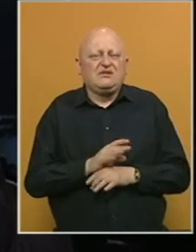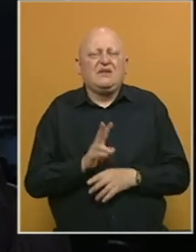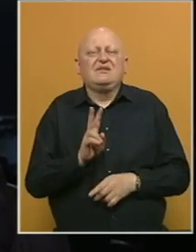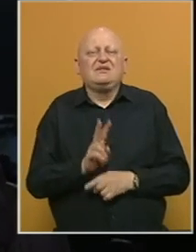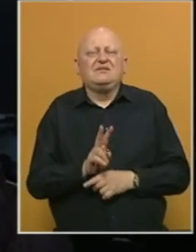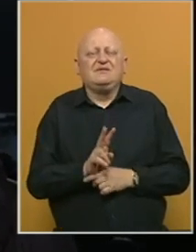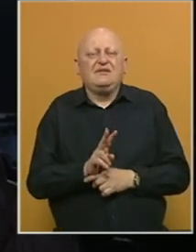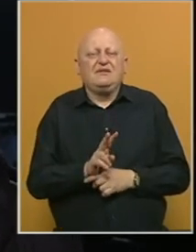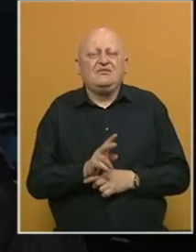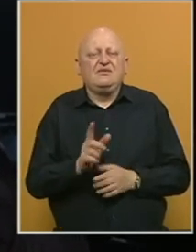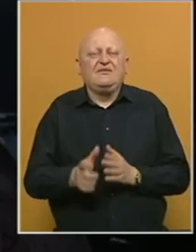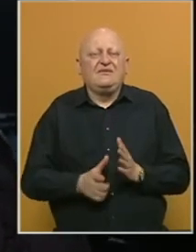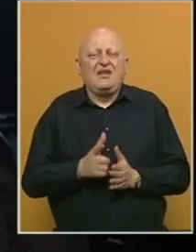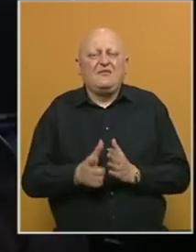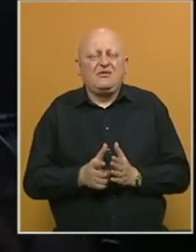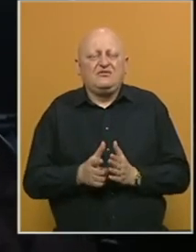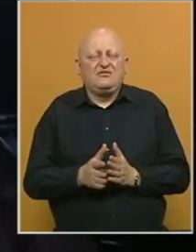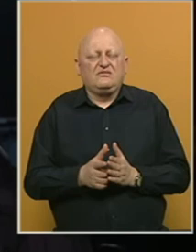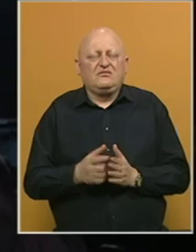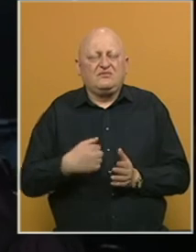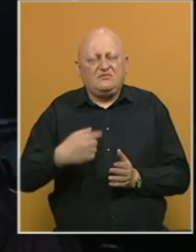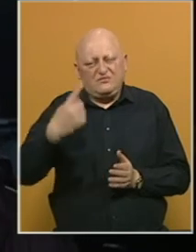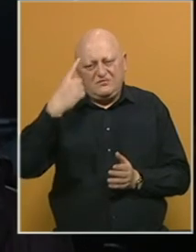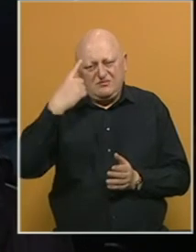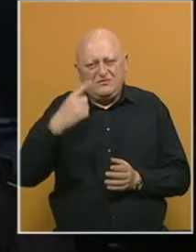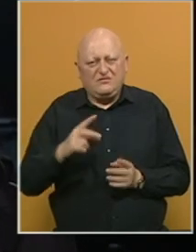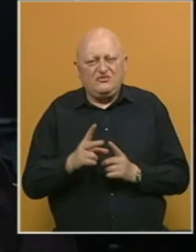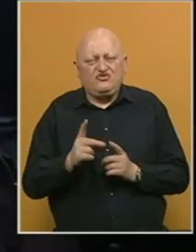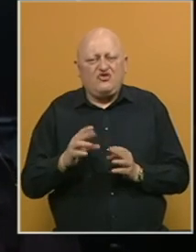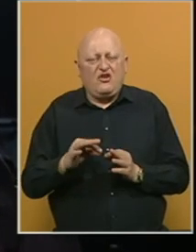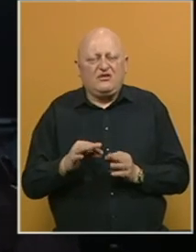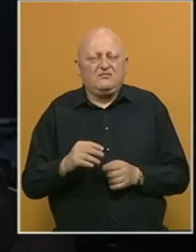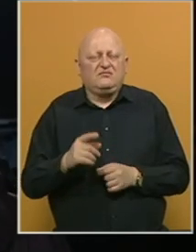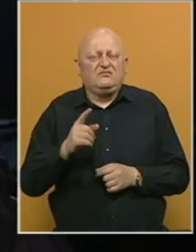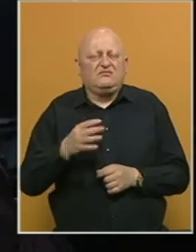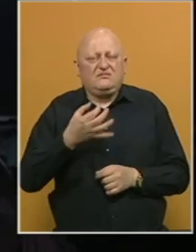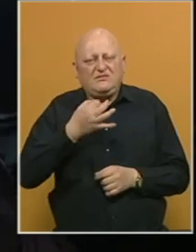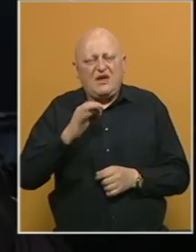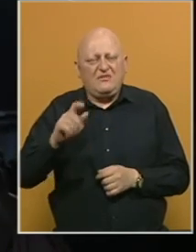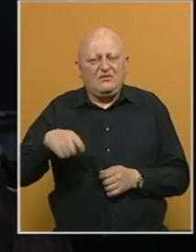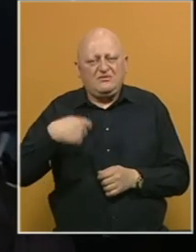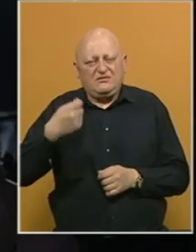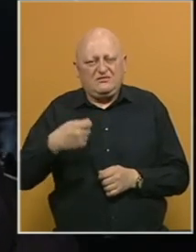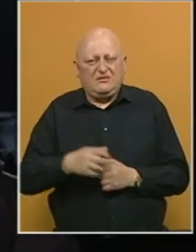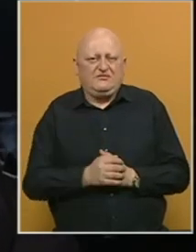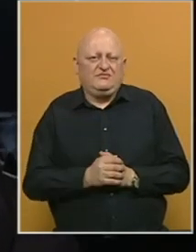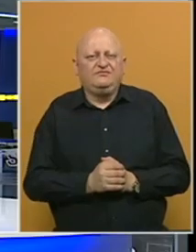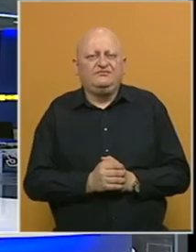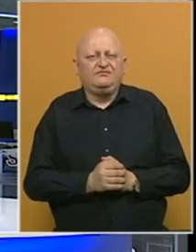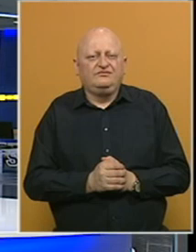svjedočila jednom vremenu. Mislim da je Đole najbolji poeta među pjevačima.